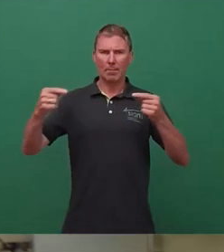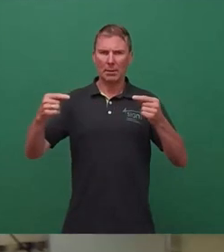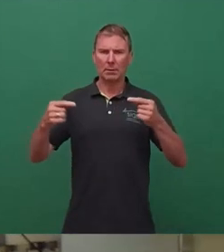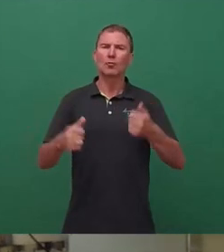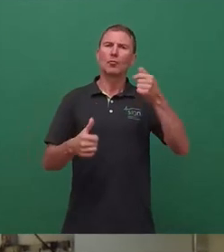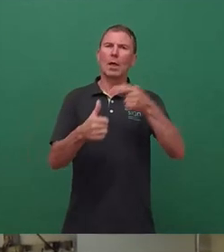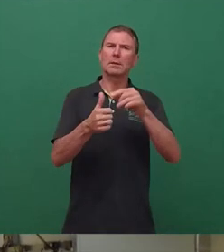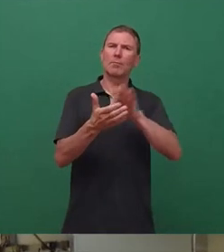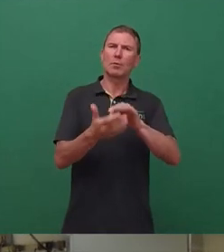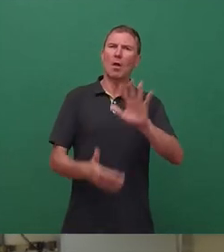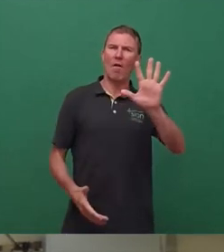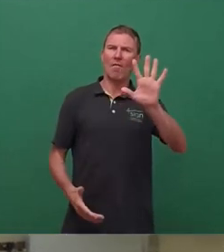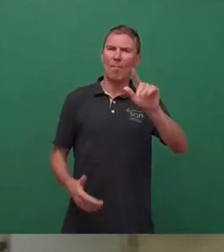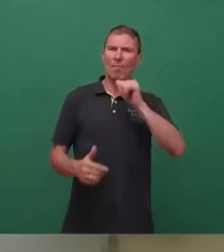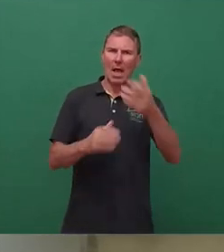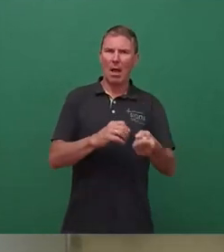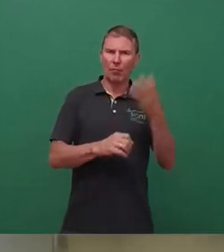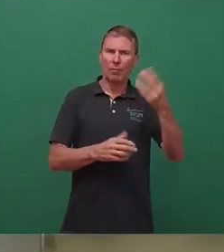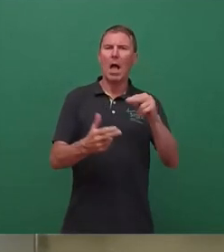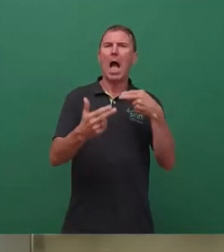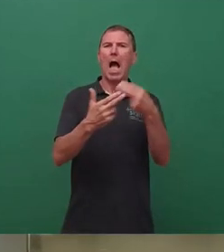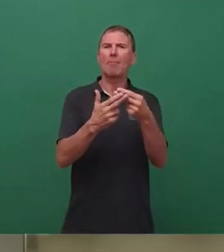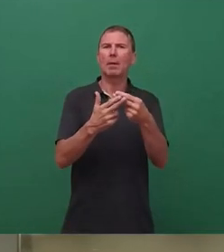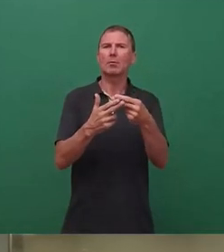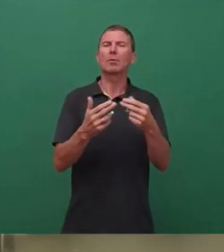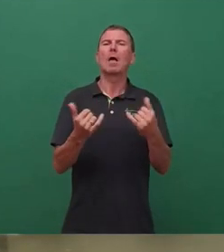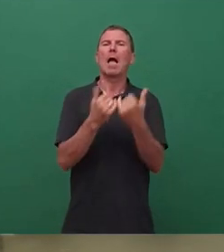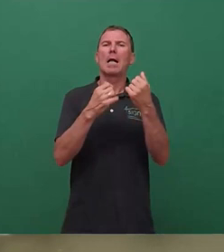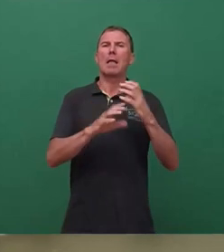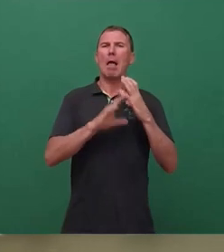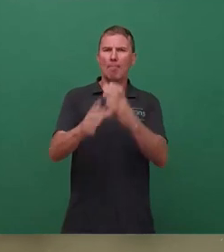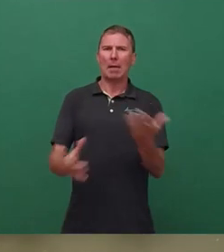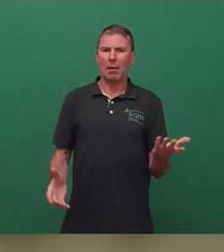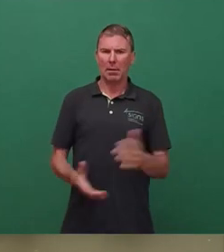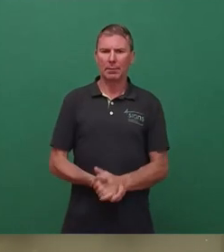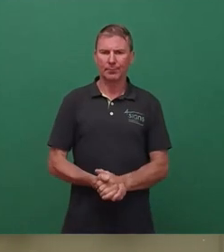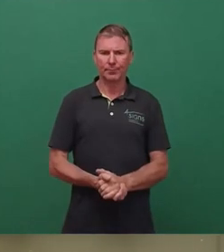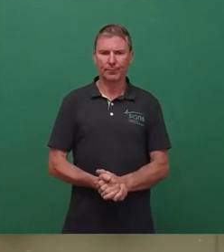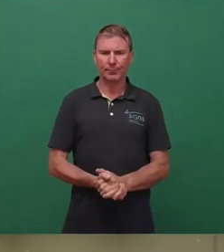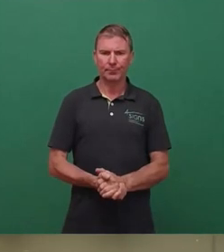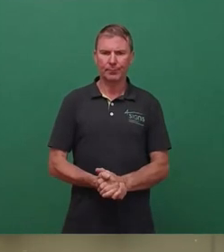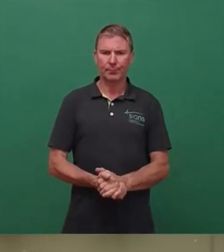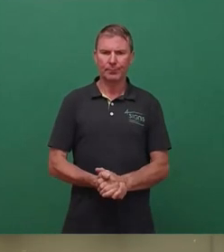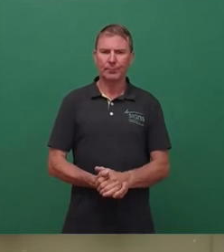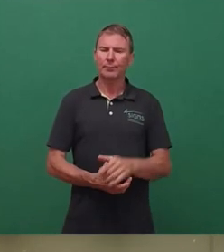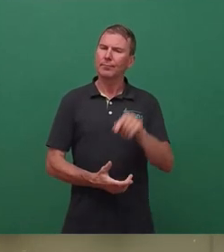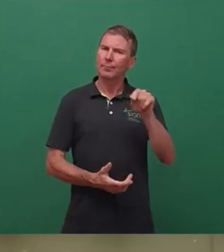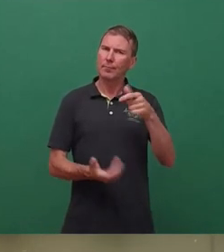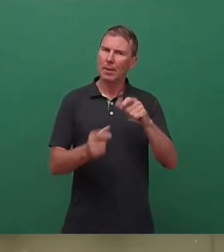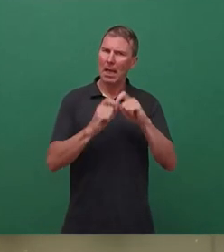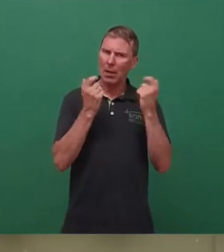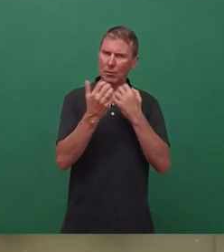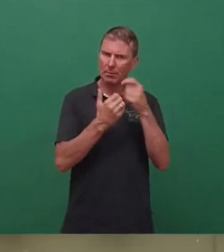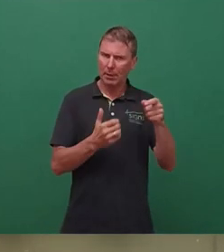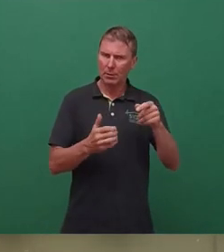Punkt Nummer 5 aufrufen, Anpassung der Elternbeiträge. Hier den federführenden Ausschussbericht zur